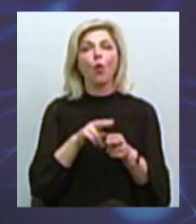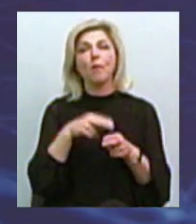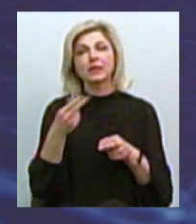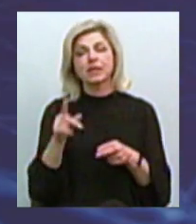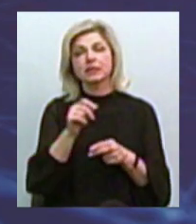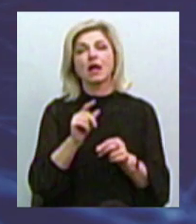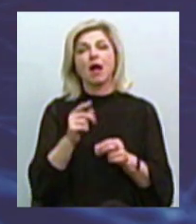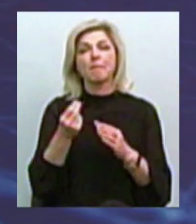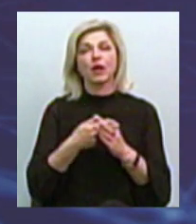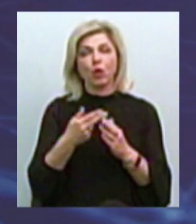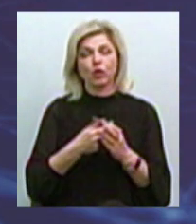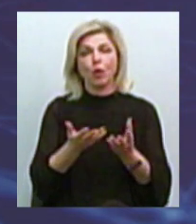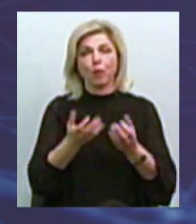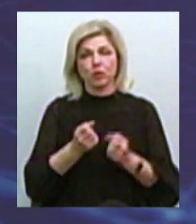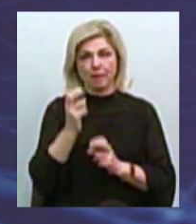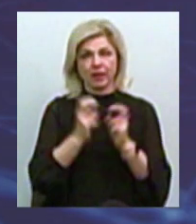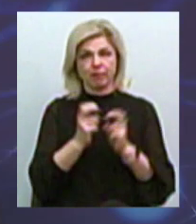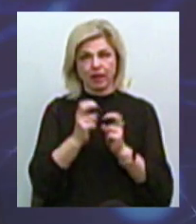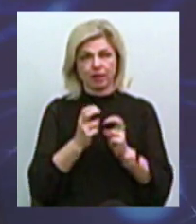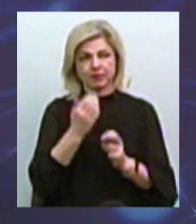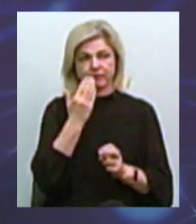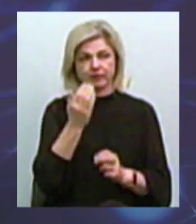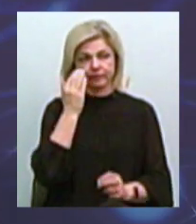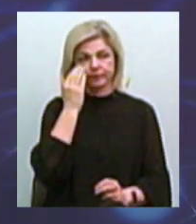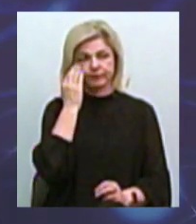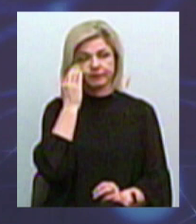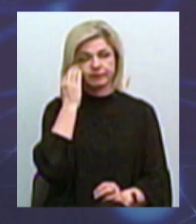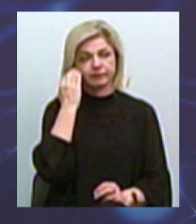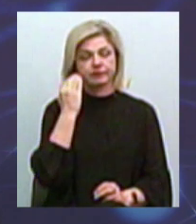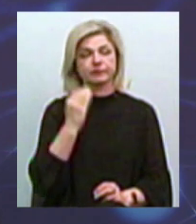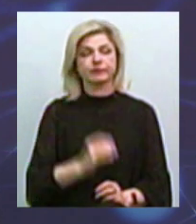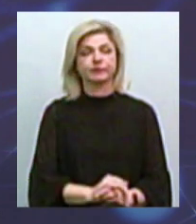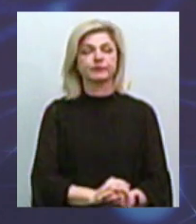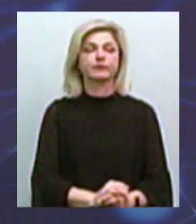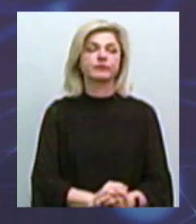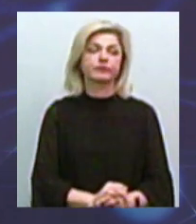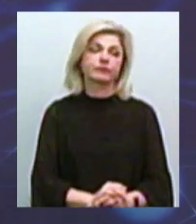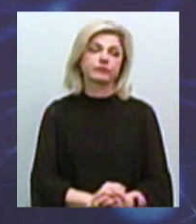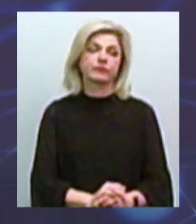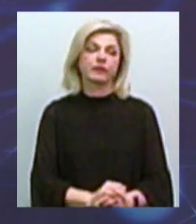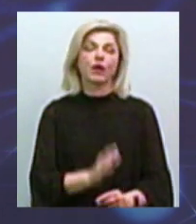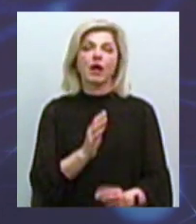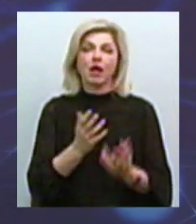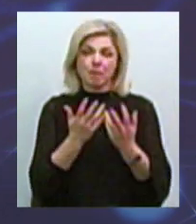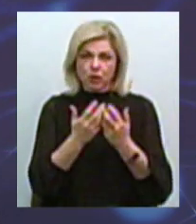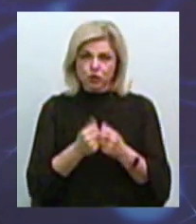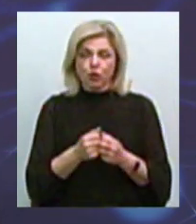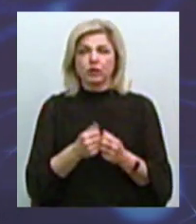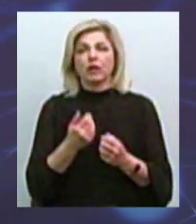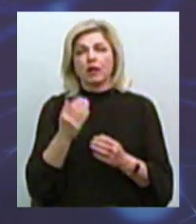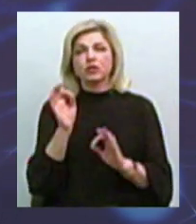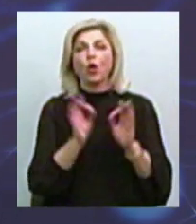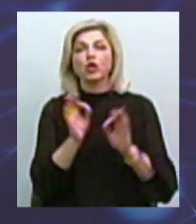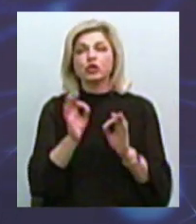пільговиків отримує підприємство? Компенсацію за перевезення пільговиків вважається підсчет в соотношенні того,